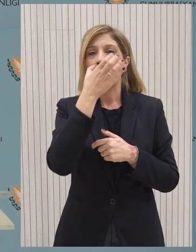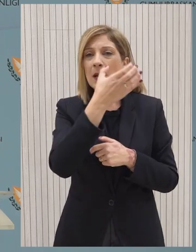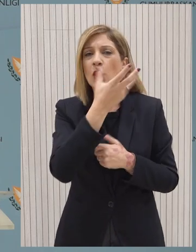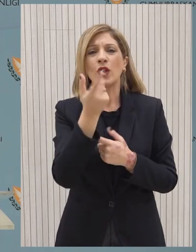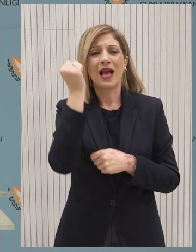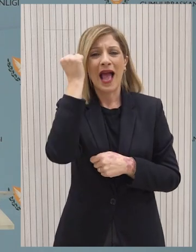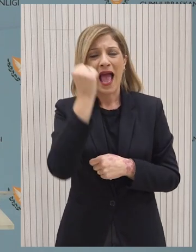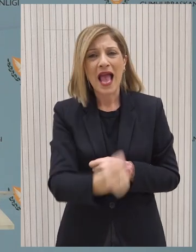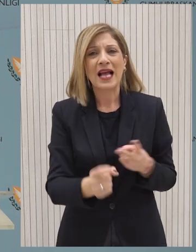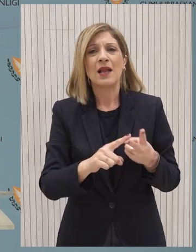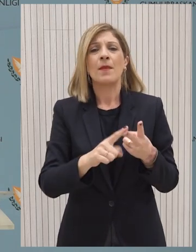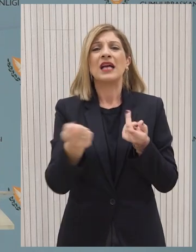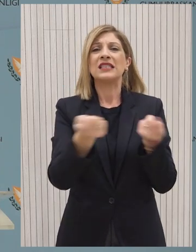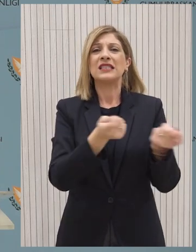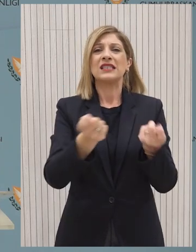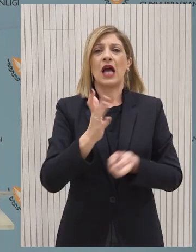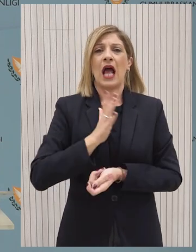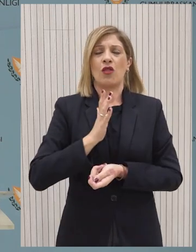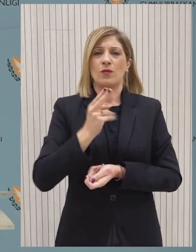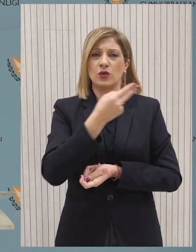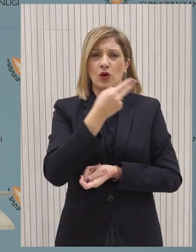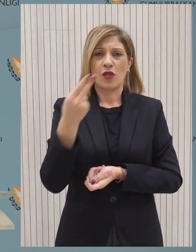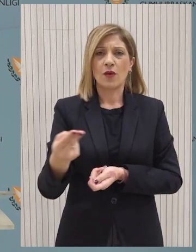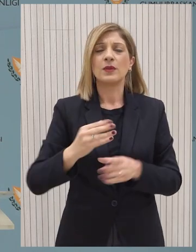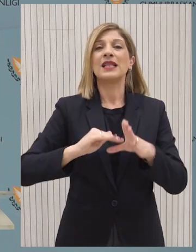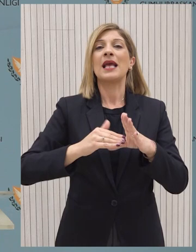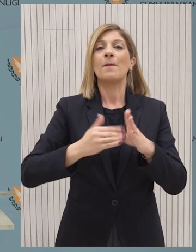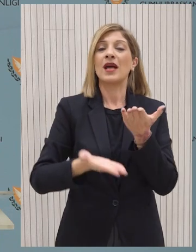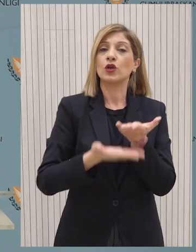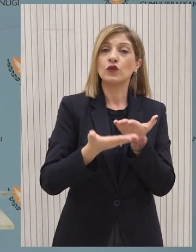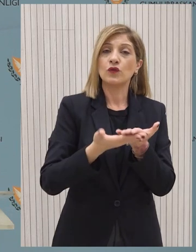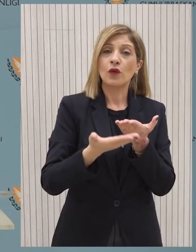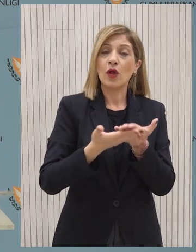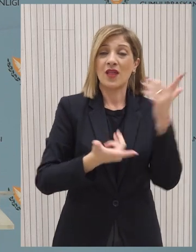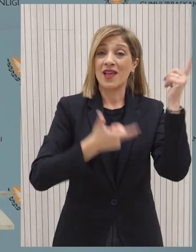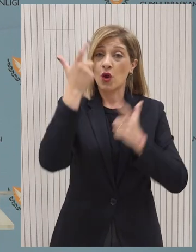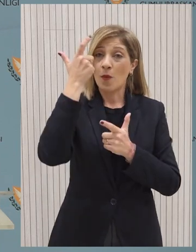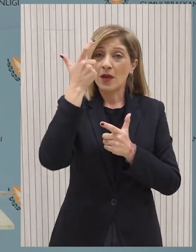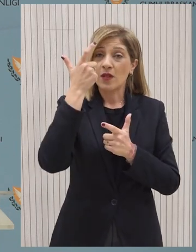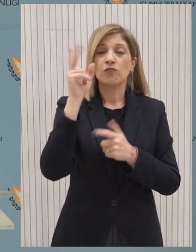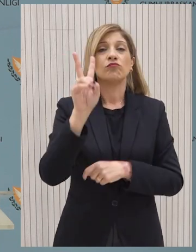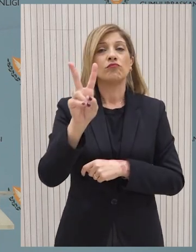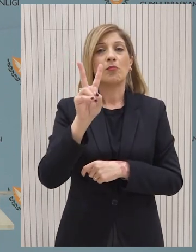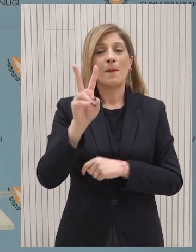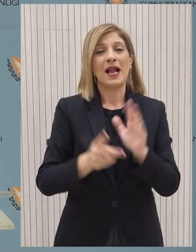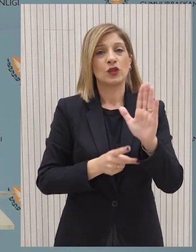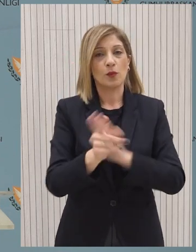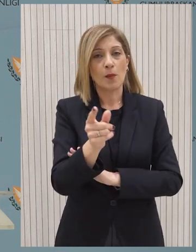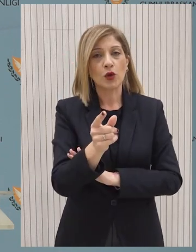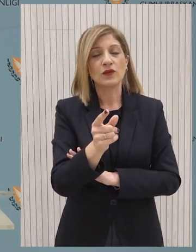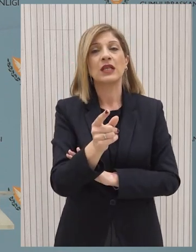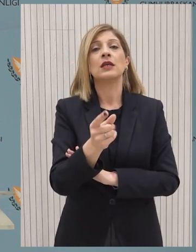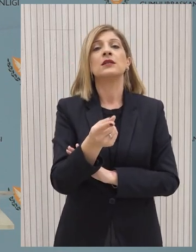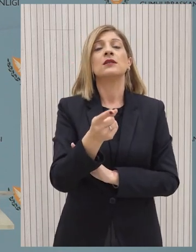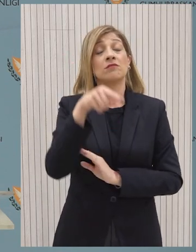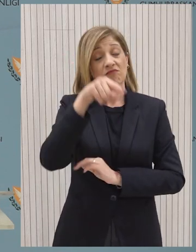Έγκλημα, το Γραφείο Συντονισμού Ανθρωπιστικών Υποθέσεων και η Υπηρεσία Αρρωγής και Έργων του ΟΗΕ για τους Παλαιστίνους πρόσφυγες στην Αγγία Ανατολή